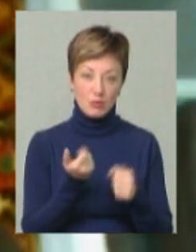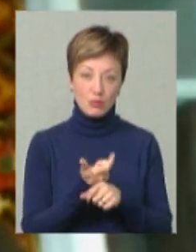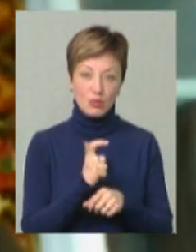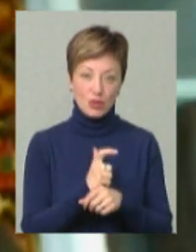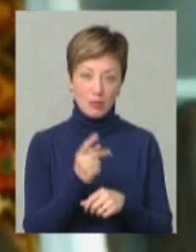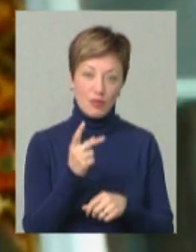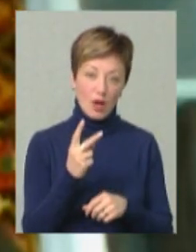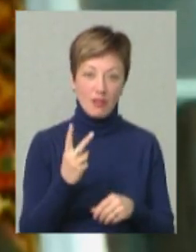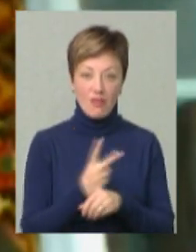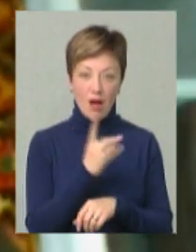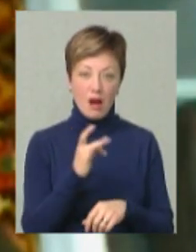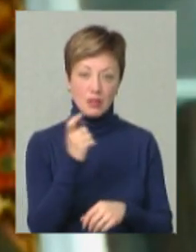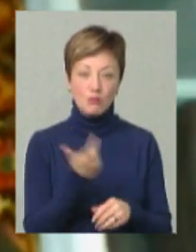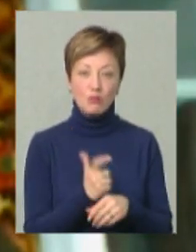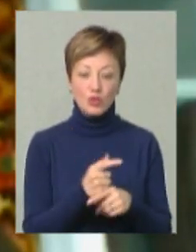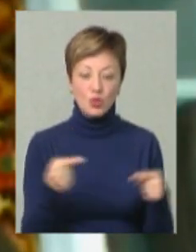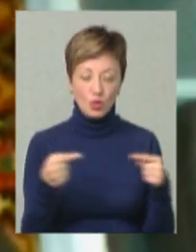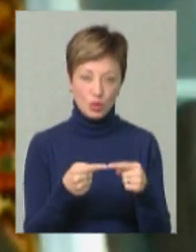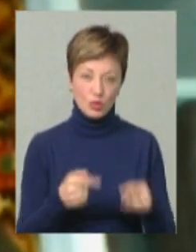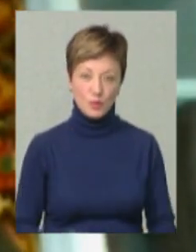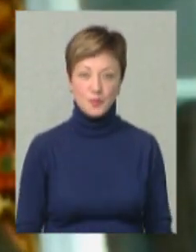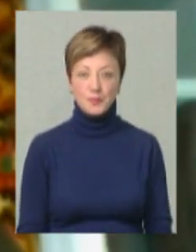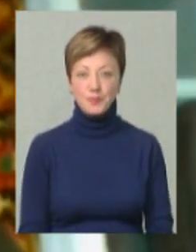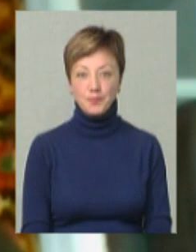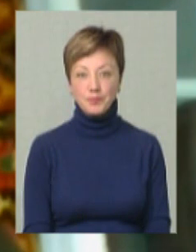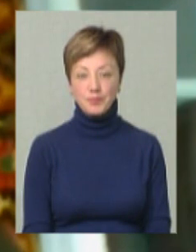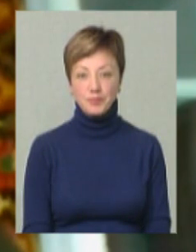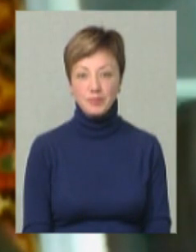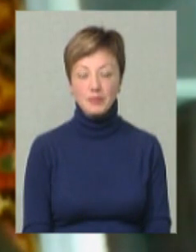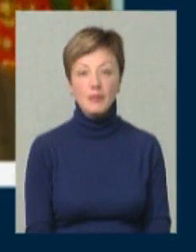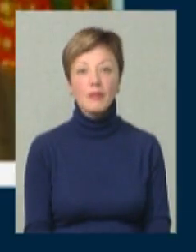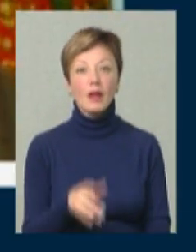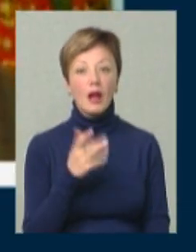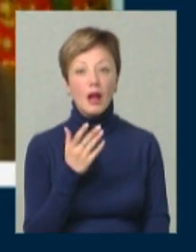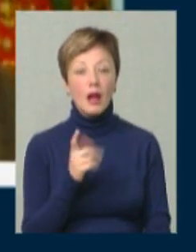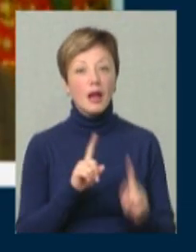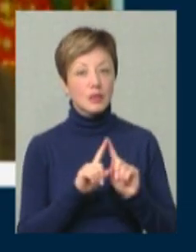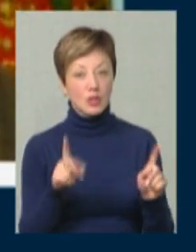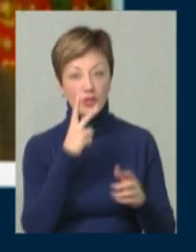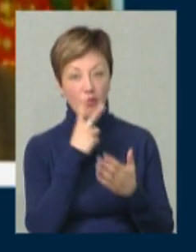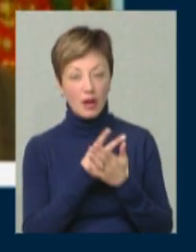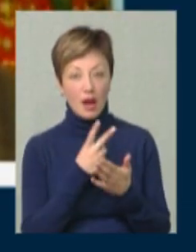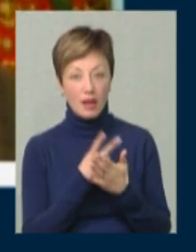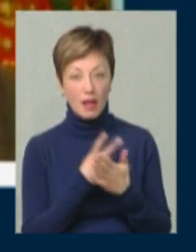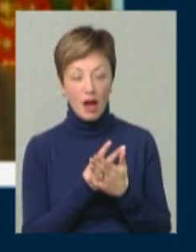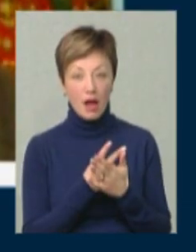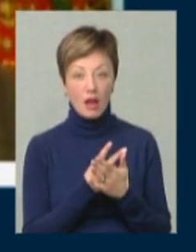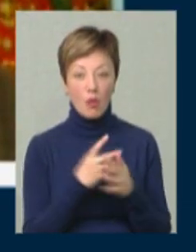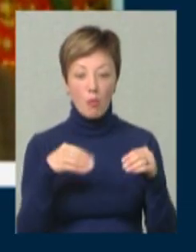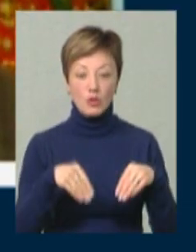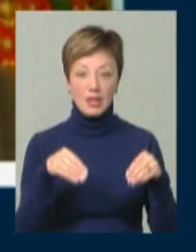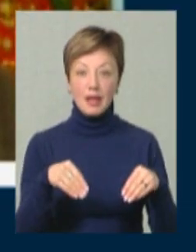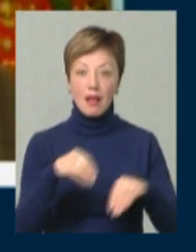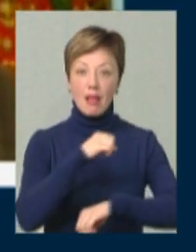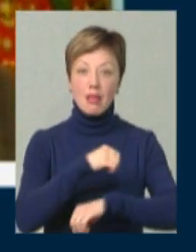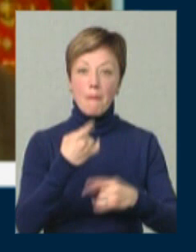принаймні, півтора, а то й в два рази точно більше. Дуже екзотично виглядає щось посадити на